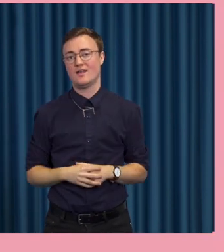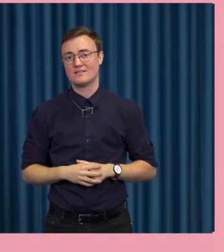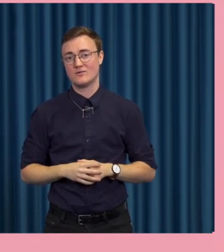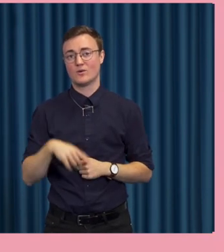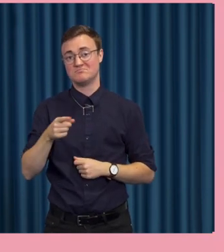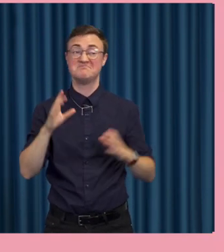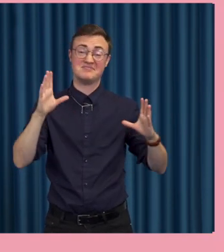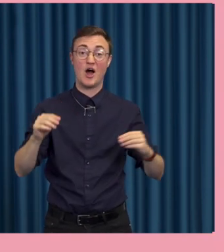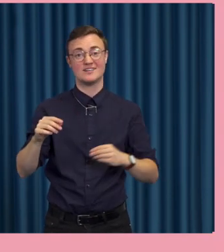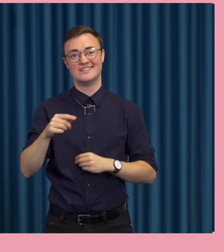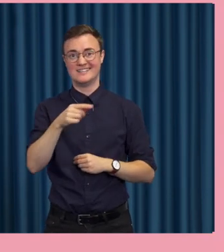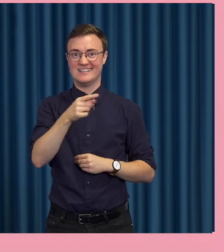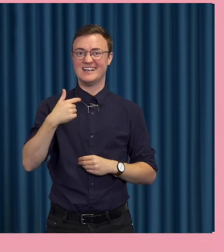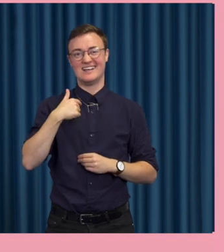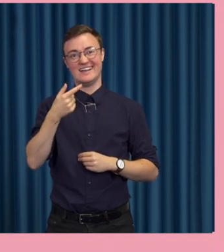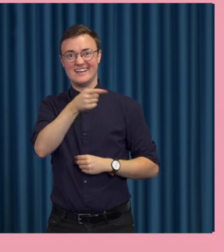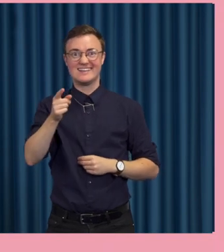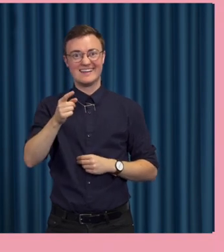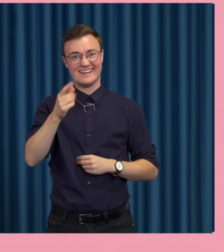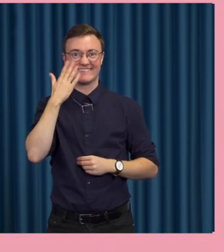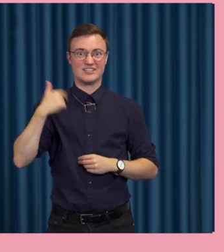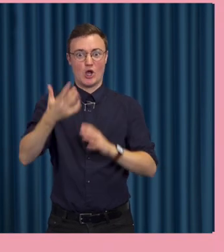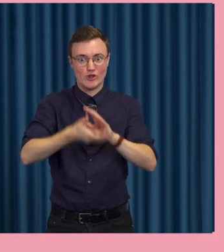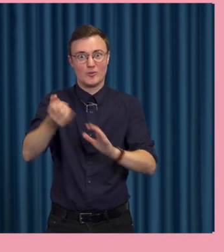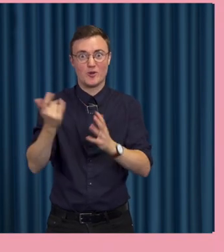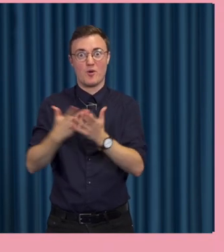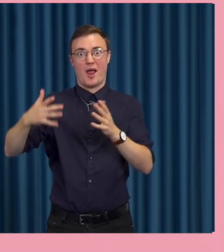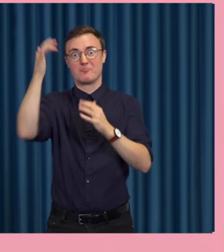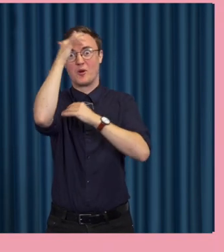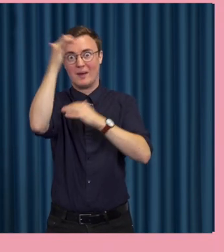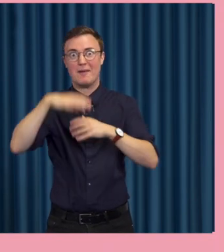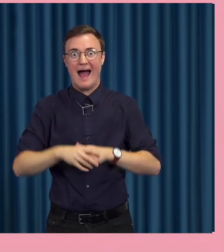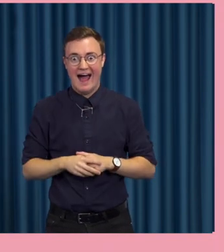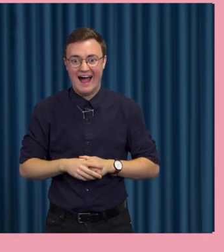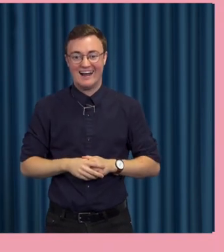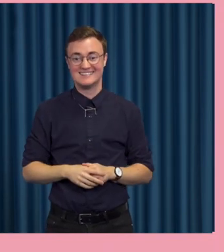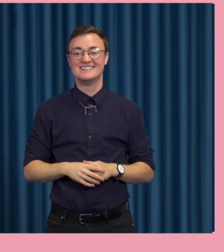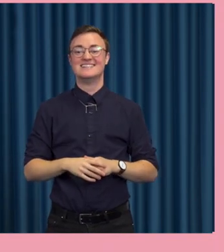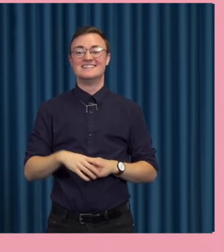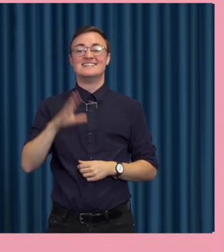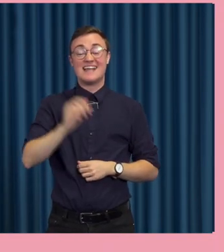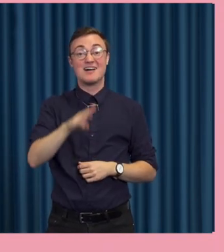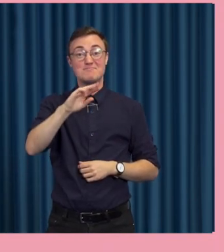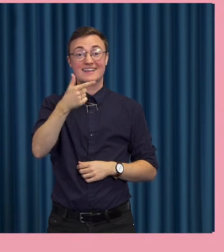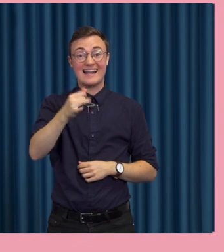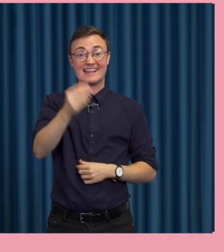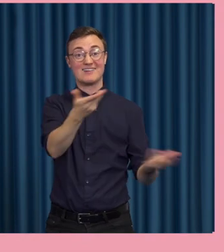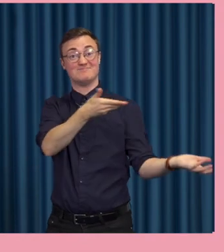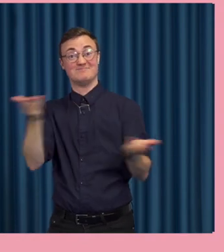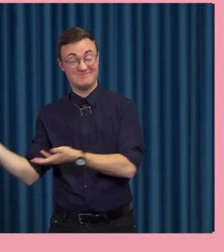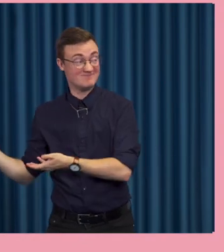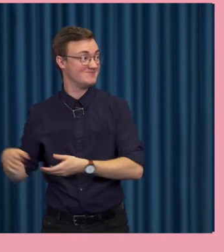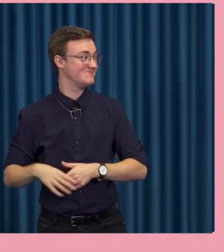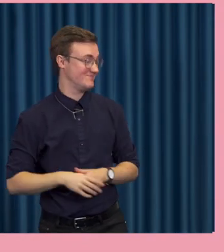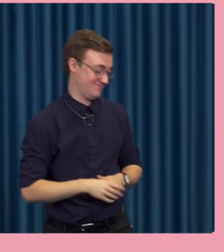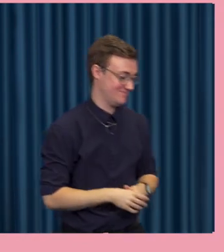ni märker att jag problematiserade. Jag har inte fem lösningar här. Men då tar vi upp Matilda igen då. exakt.